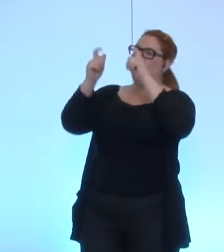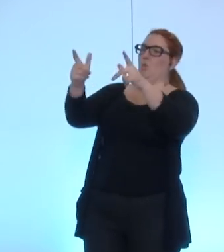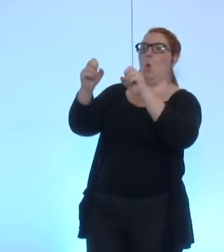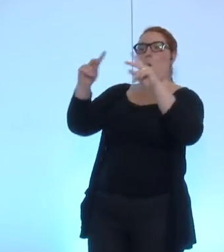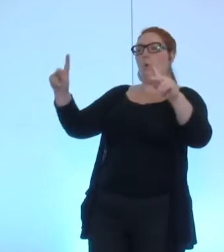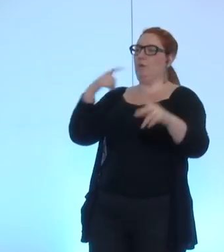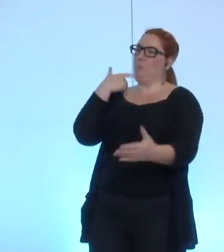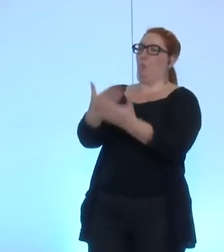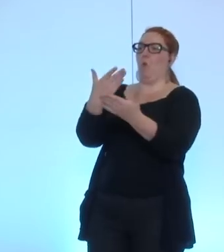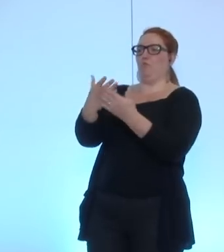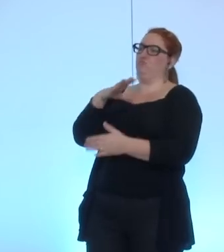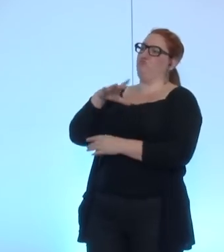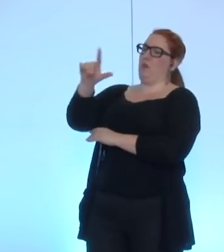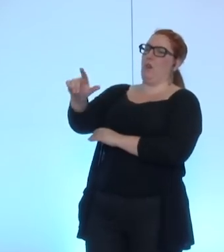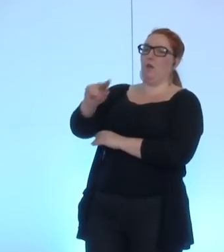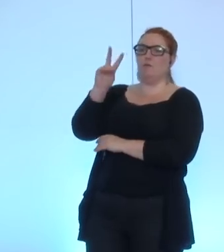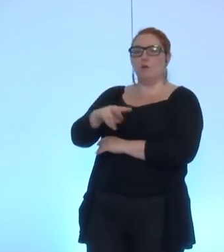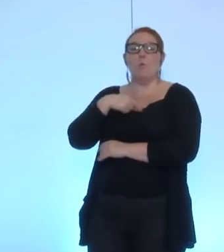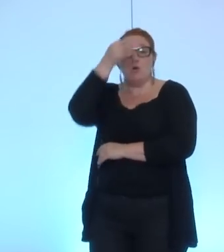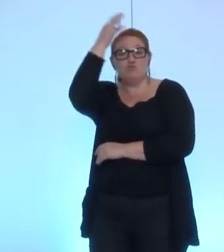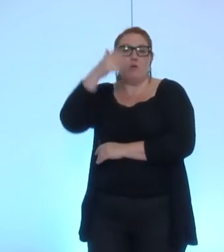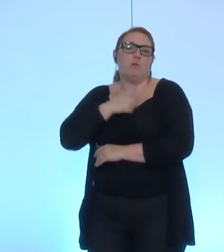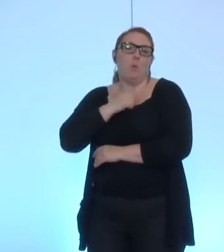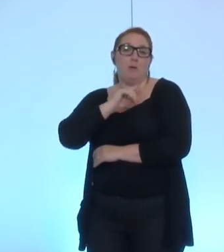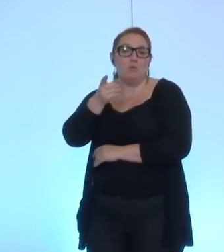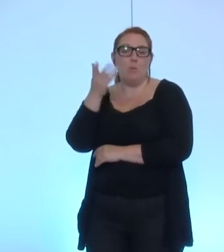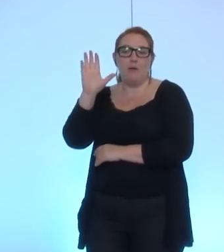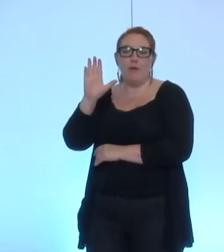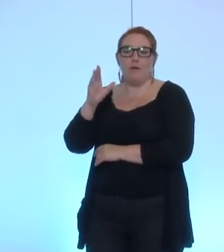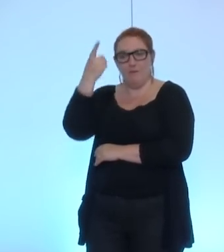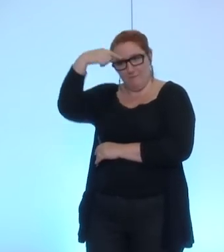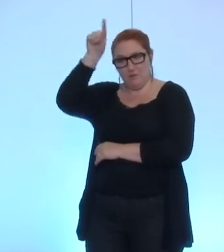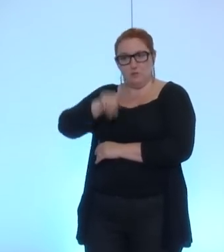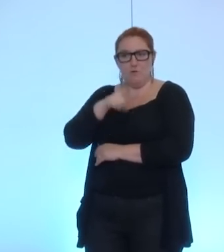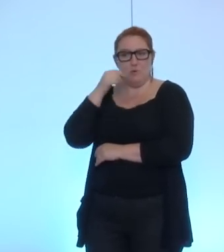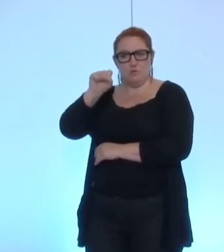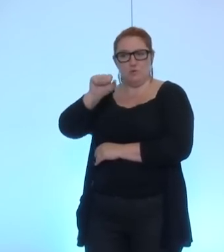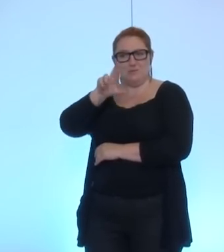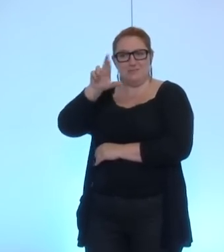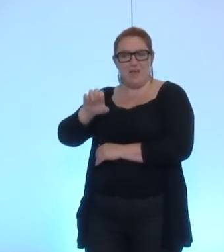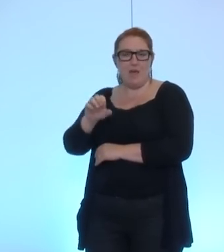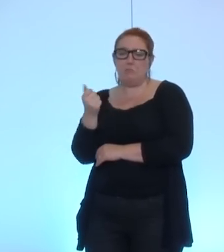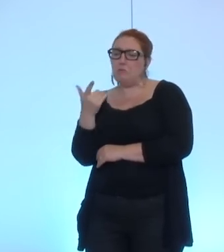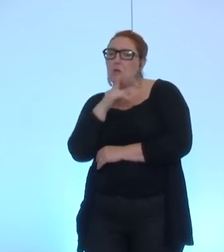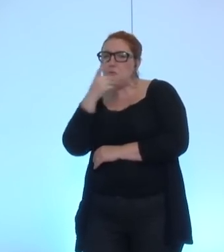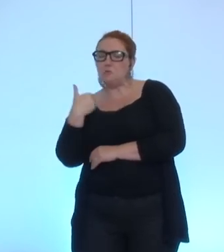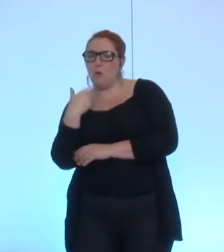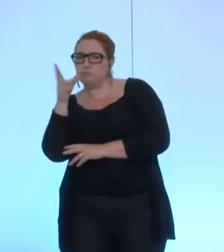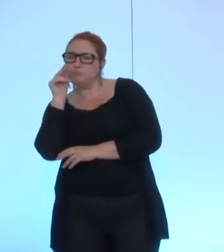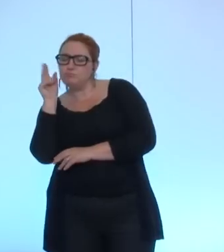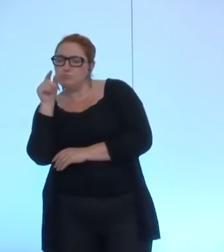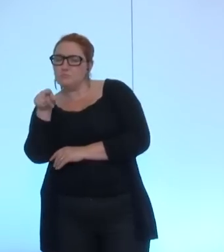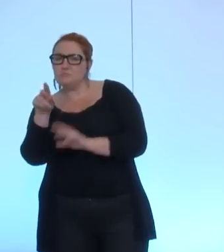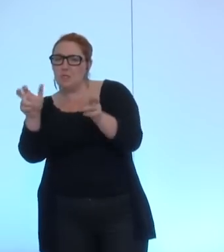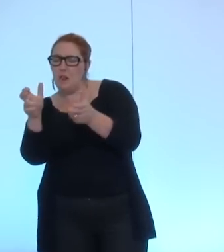d'existence juridique bon c'est pas moi qui ai inventé ça j'ai entendu le philosophe Michel Serres qui disait ça il a quelques jours à la télévision nous